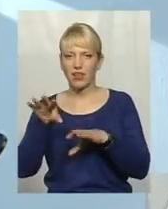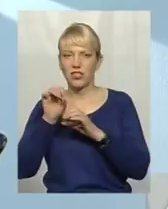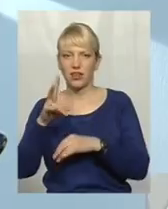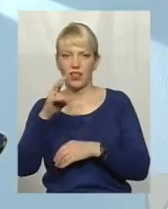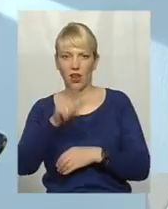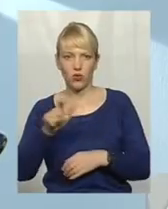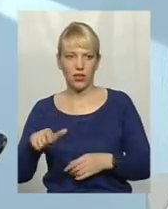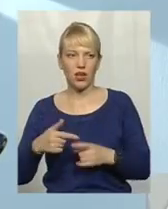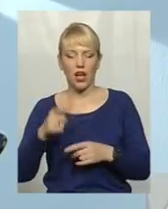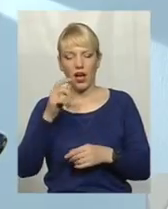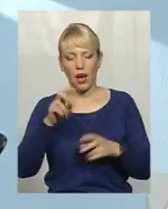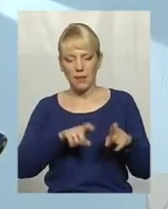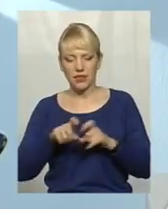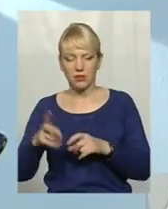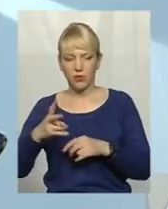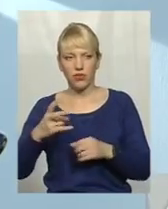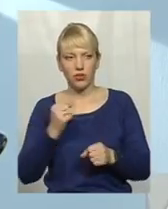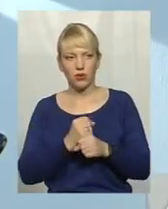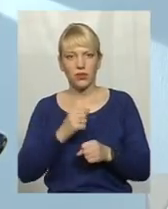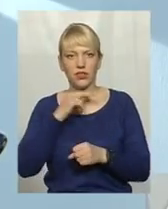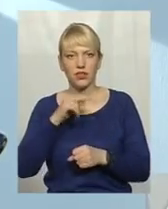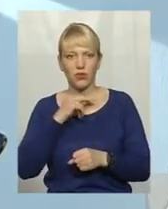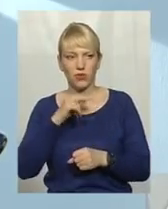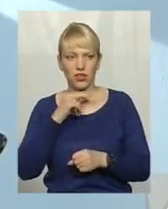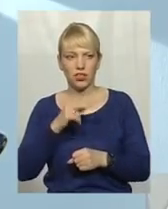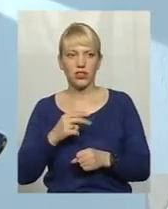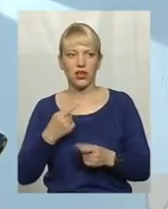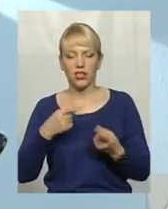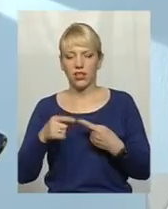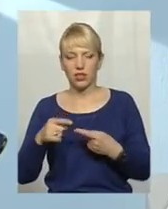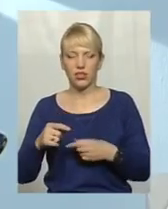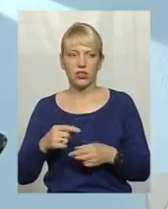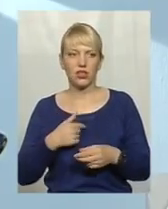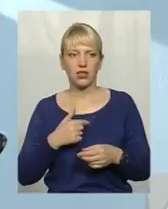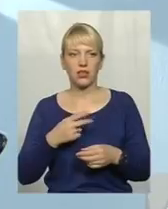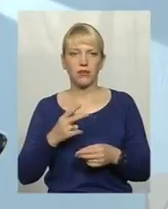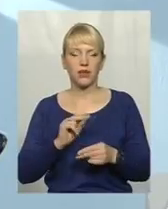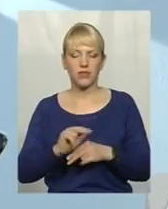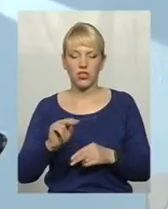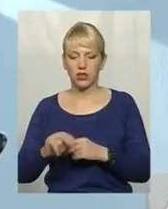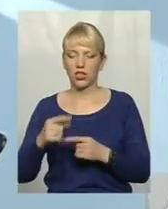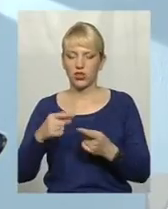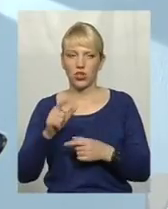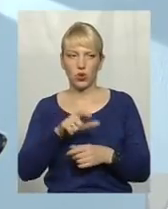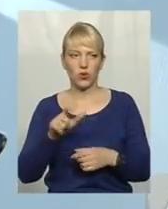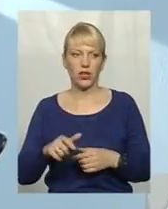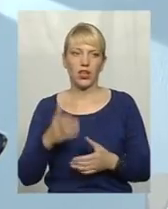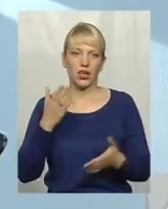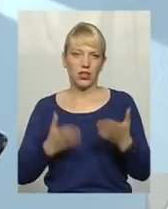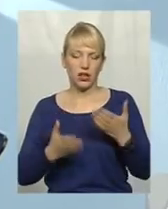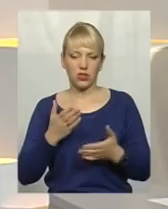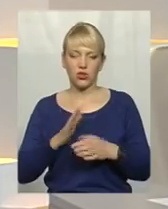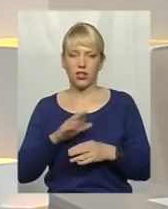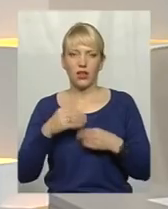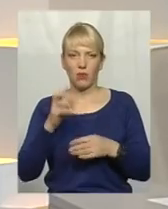пасажири, повинні теж зробити з уваженням іншим, навчати інших людей. І якщо не